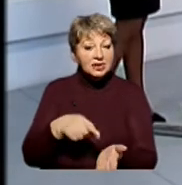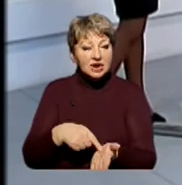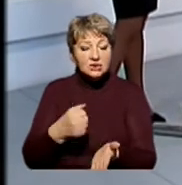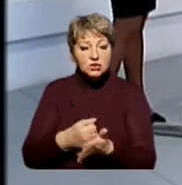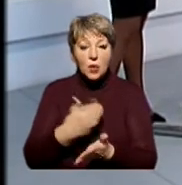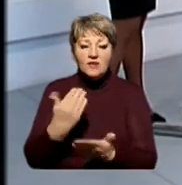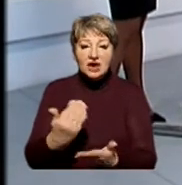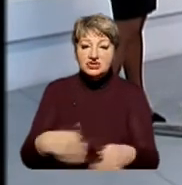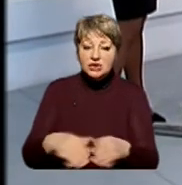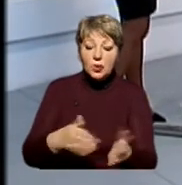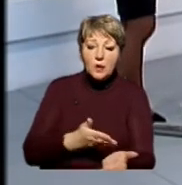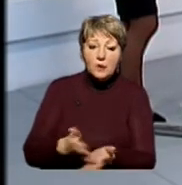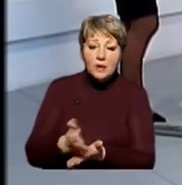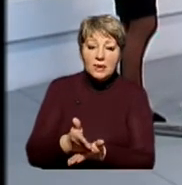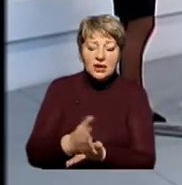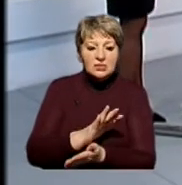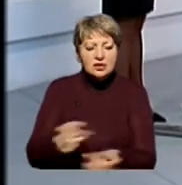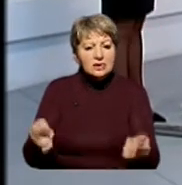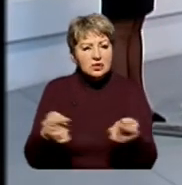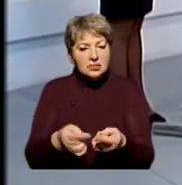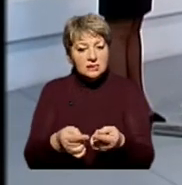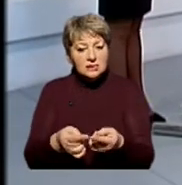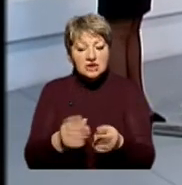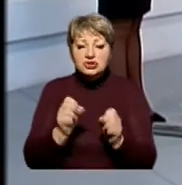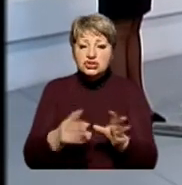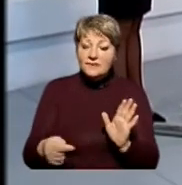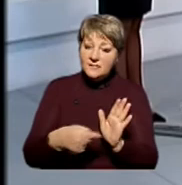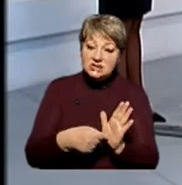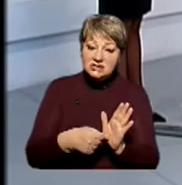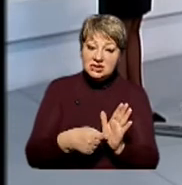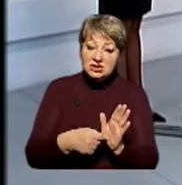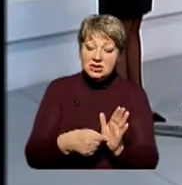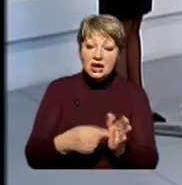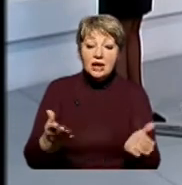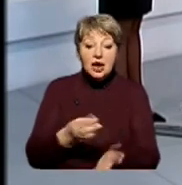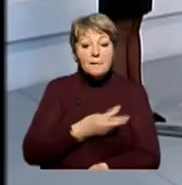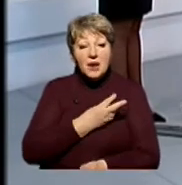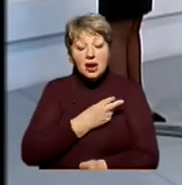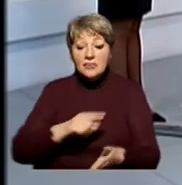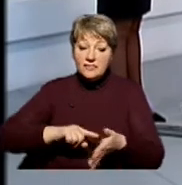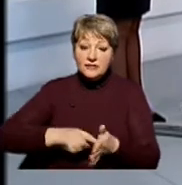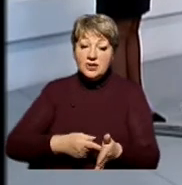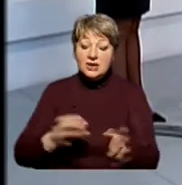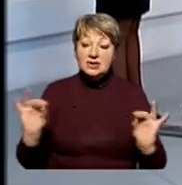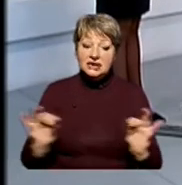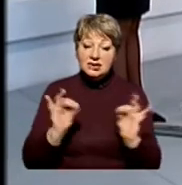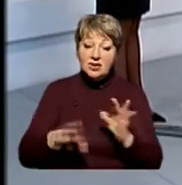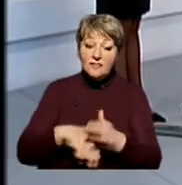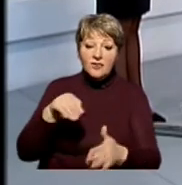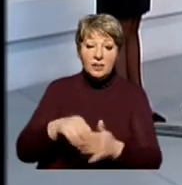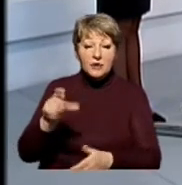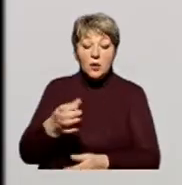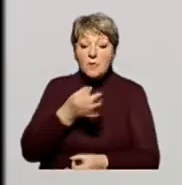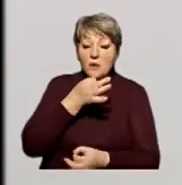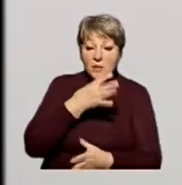щодо вашої такої політичної неперебірливості. Чим вона визначена? Щирим бажанням відстоювати інтереси виборців